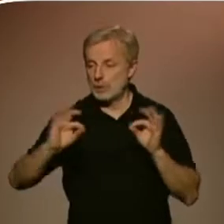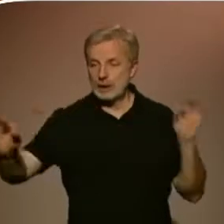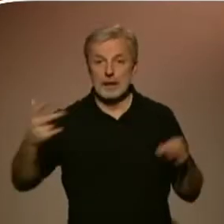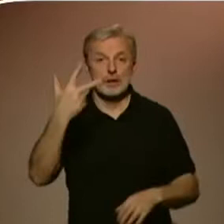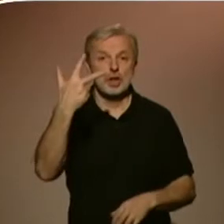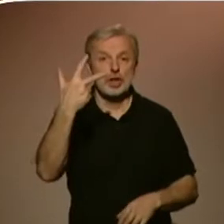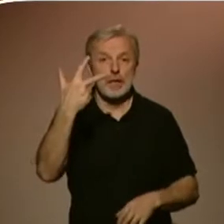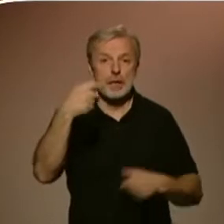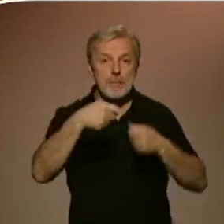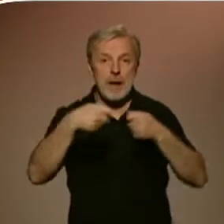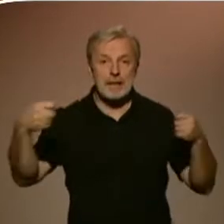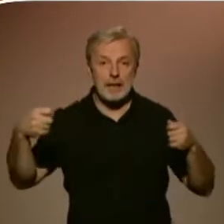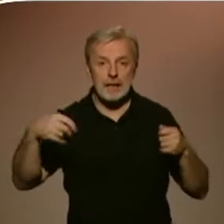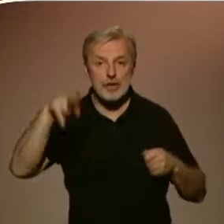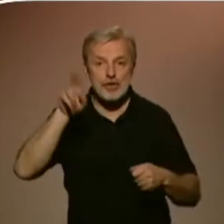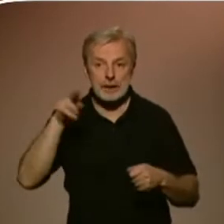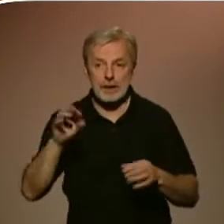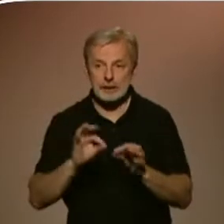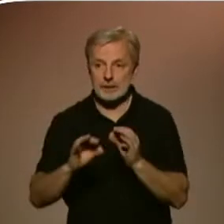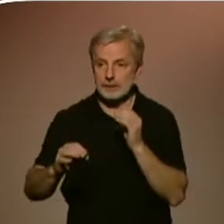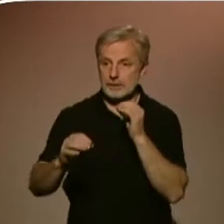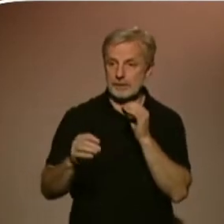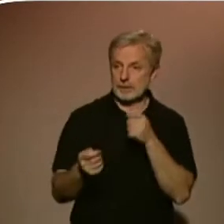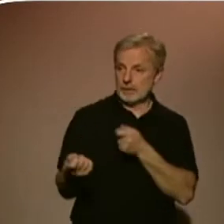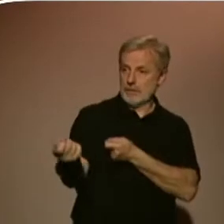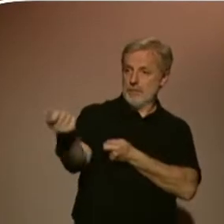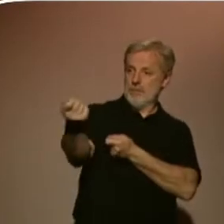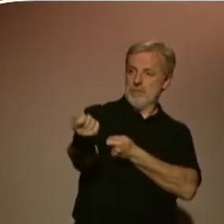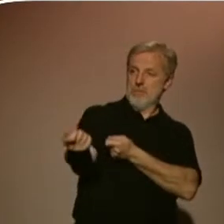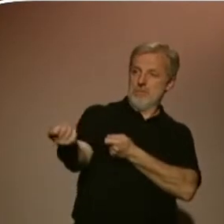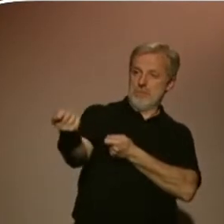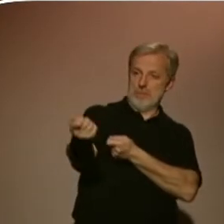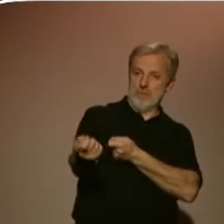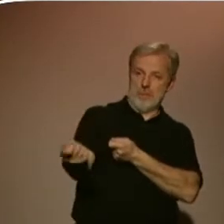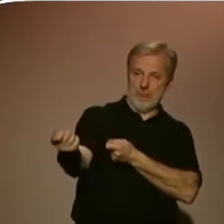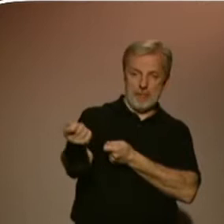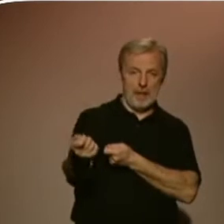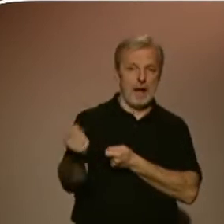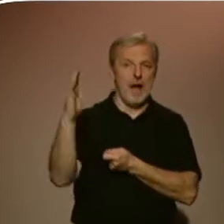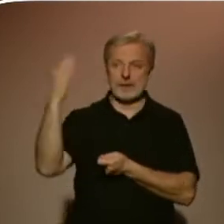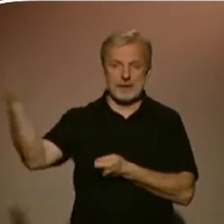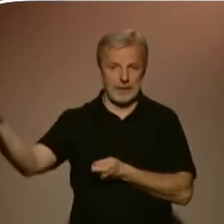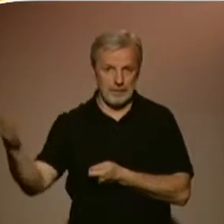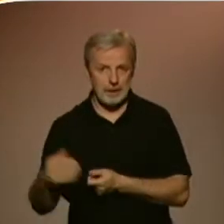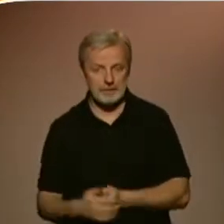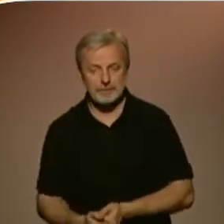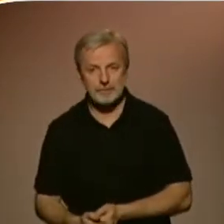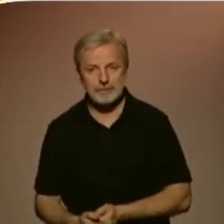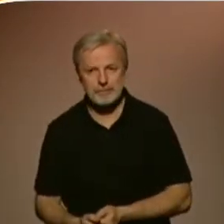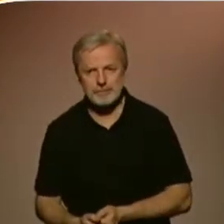Nakonec jsem připevnil štětec a maloval jsem zhruba z této vzdálenosti autoportrét podle zrcadla. do